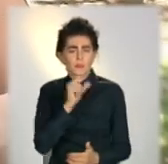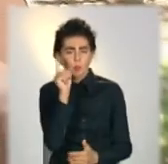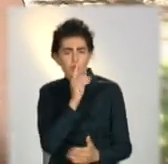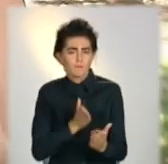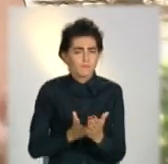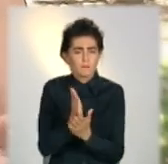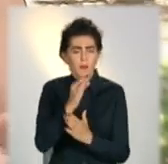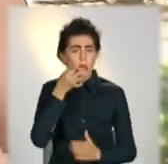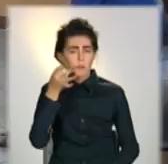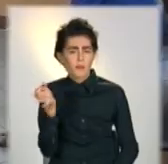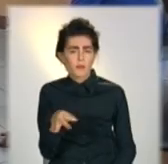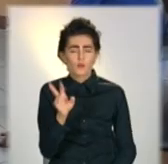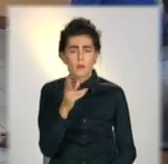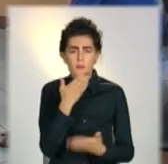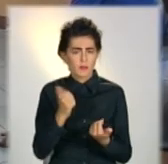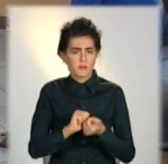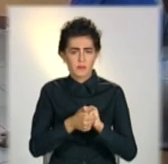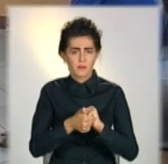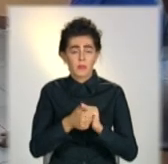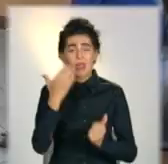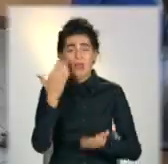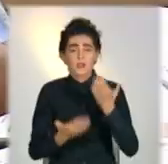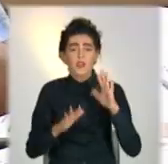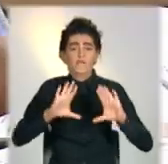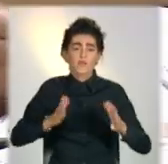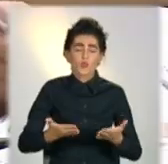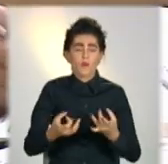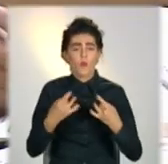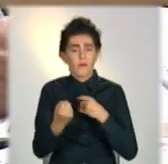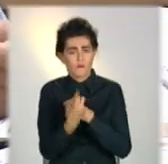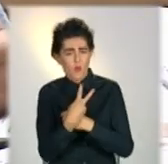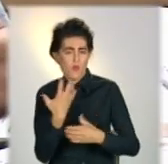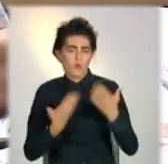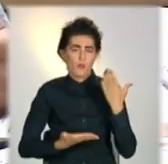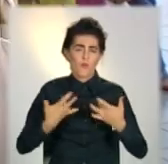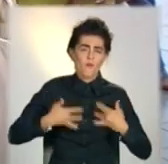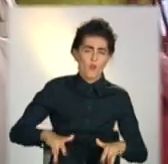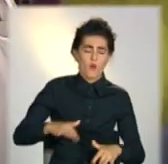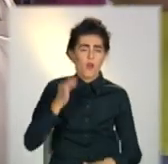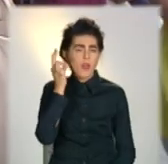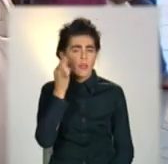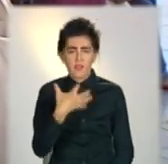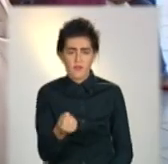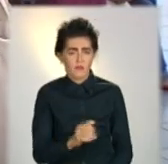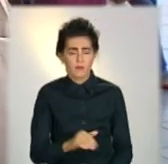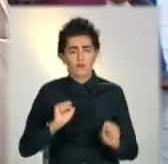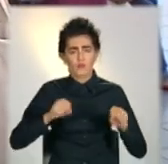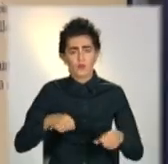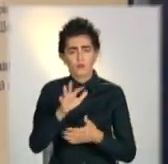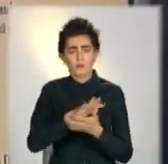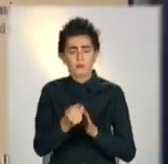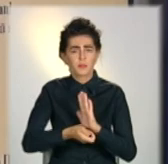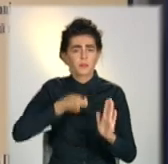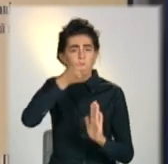фахівці, яким теж нема замін. Якщо ж вас вже звільнили або не взяли на роботу через вік, треба написати звернення до